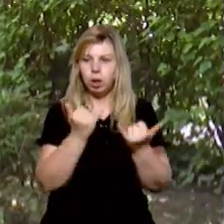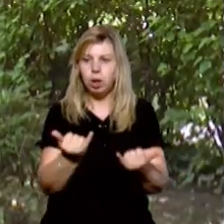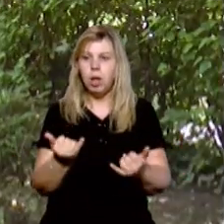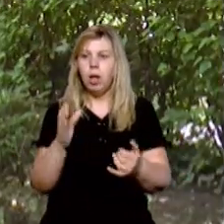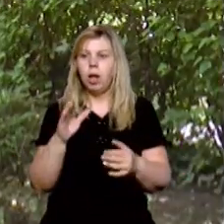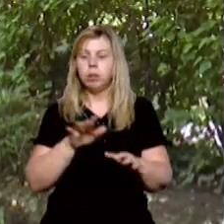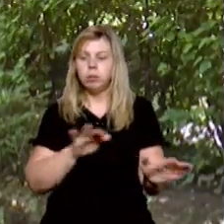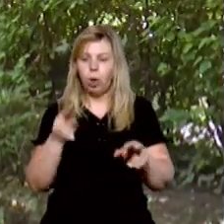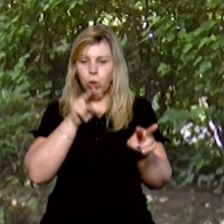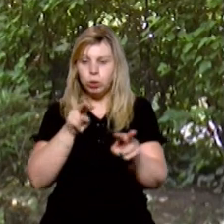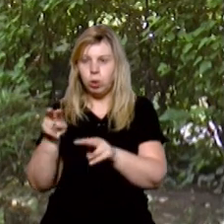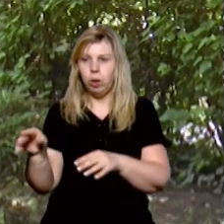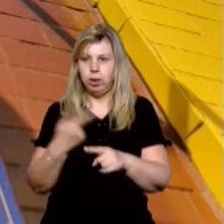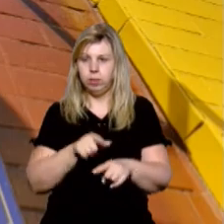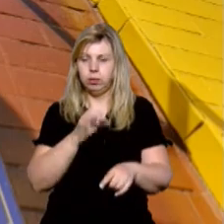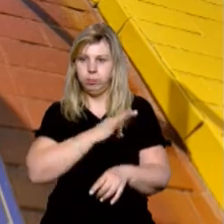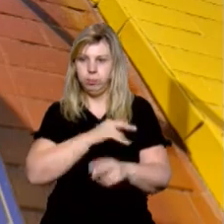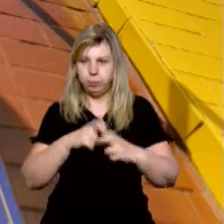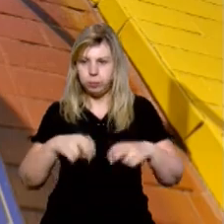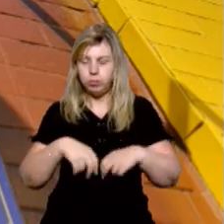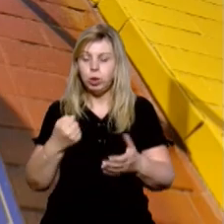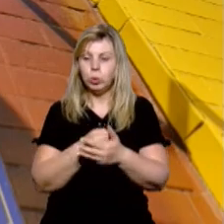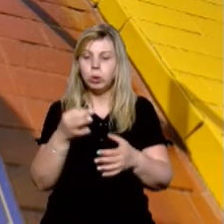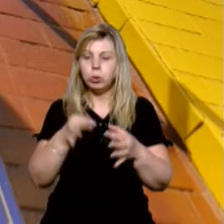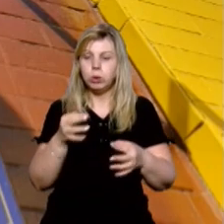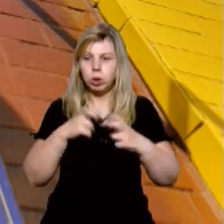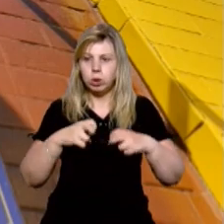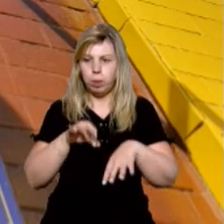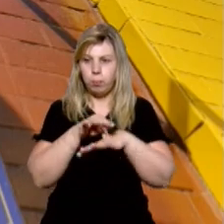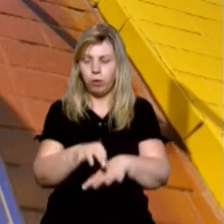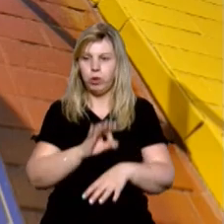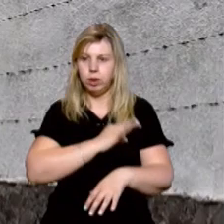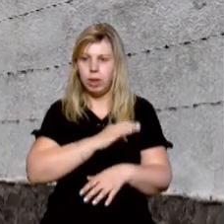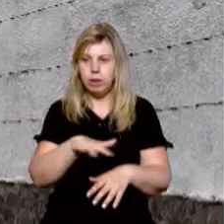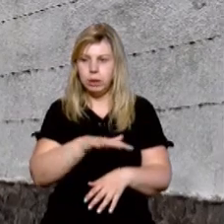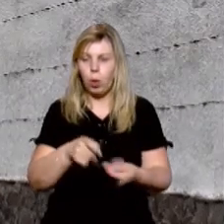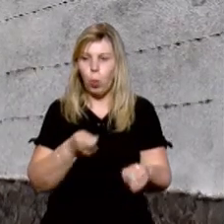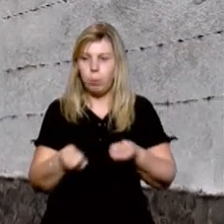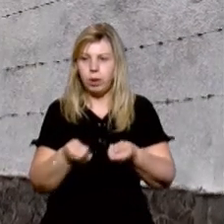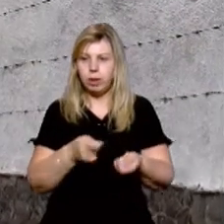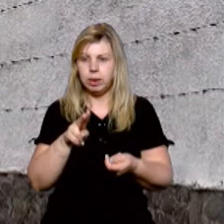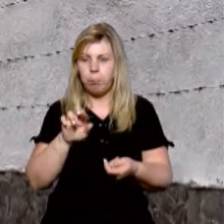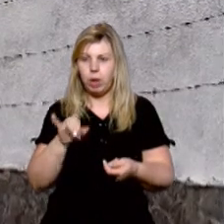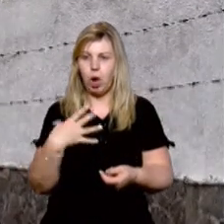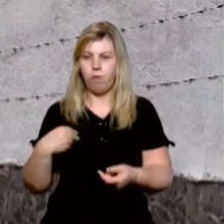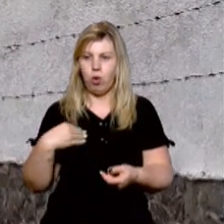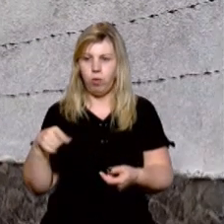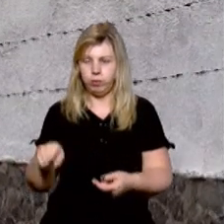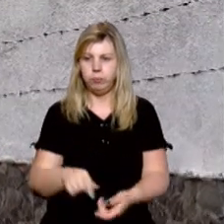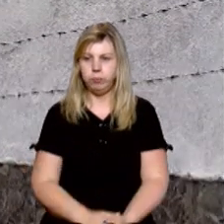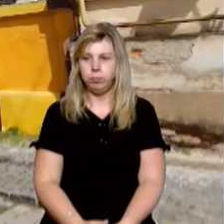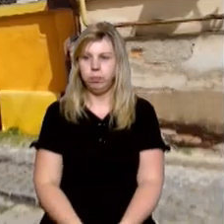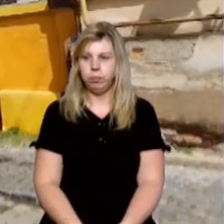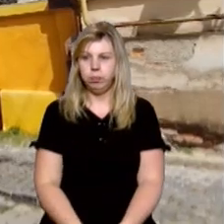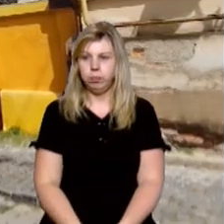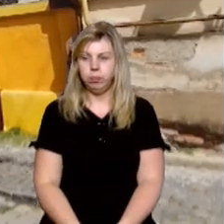процесуальний контроль за ходом слідства. Досудове розслідування проводитимуть слідчі територіального управління ДБР у Львові. Олександр